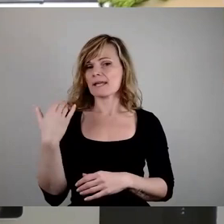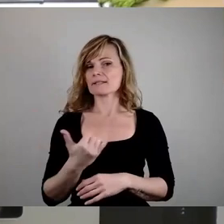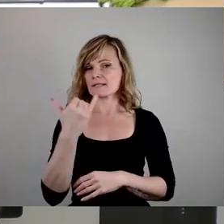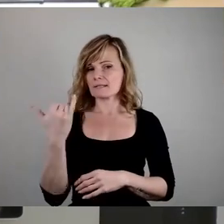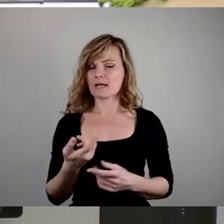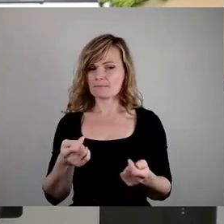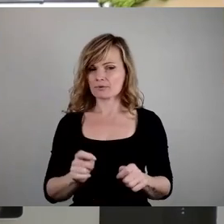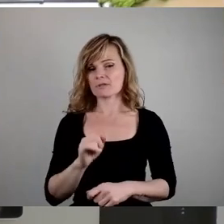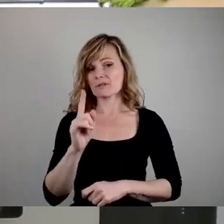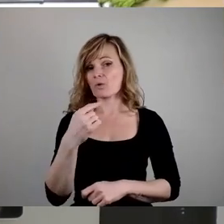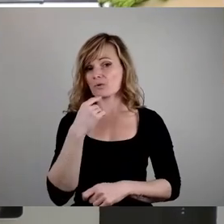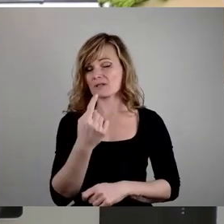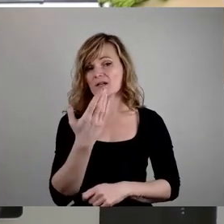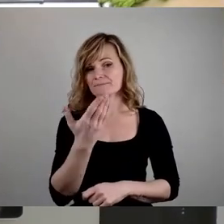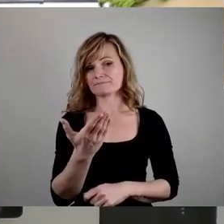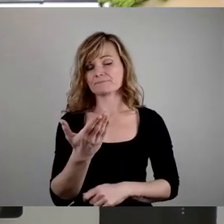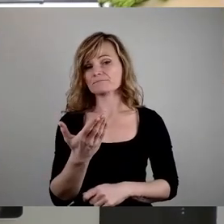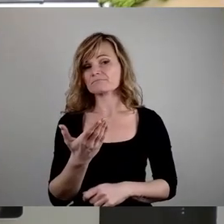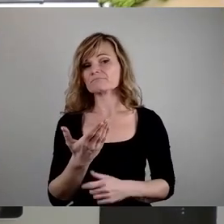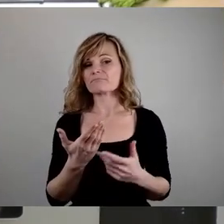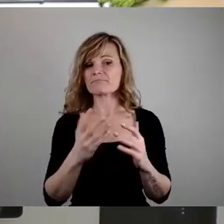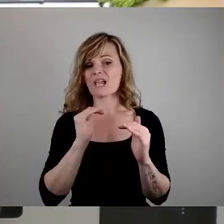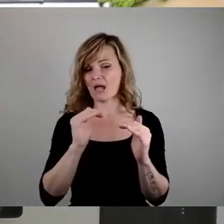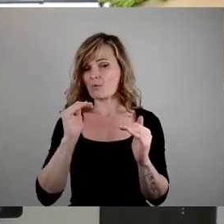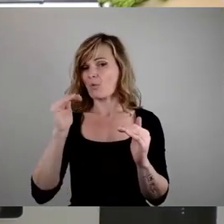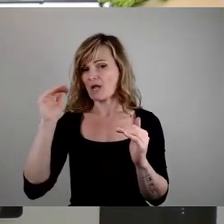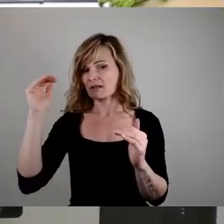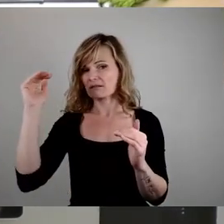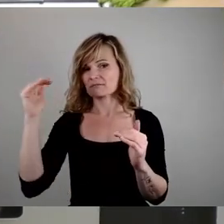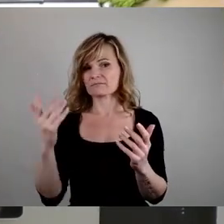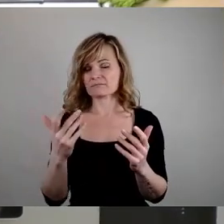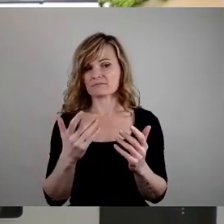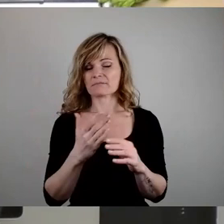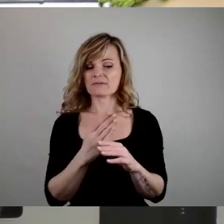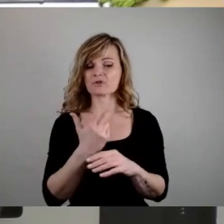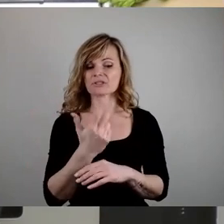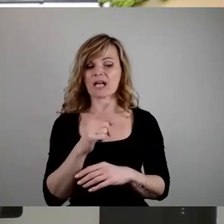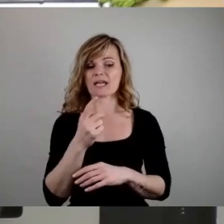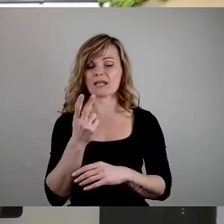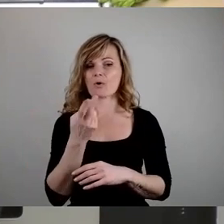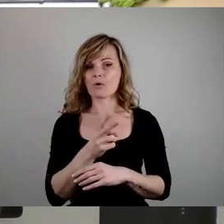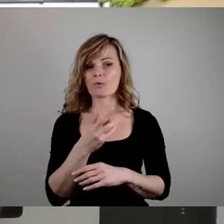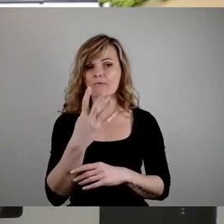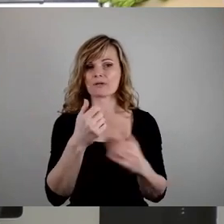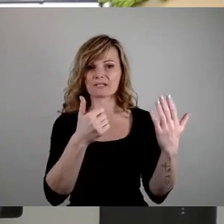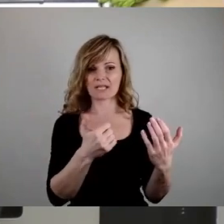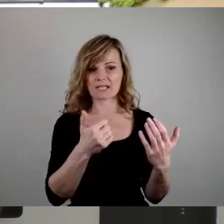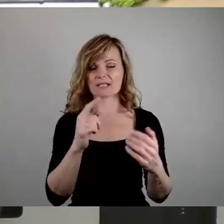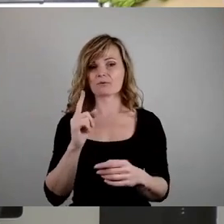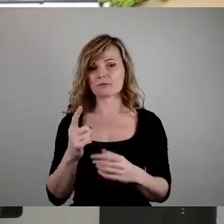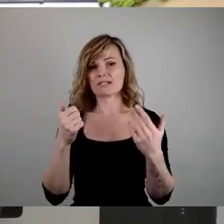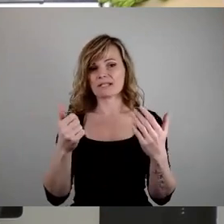nochmal angesprochenen, moderaten Erhöhungen der Elternbeiträge zwischen 3,64 Euro und 6,60 Euro